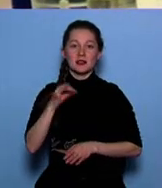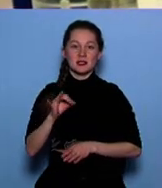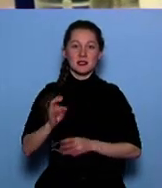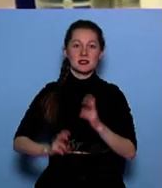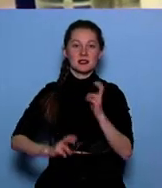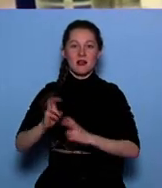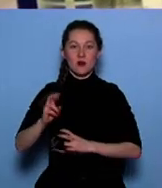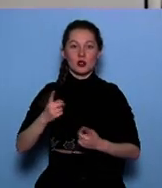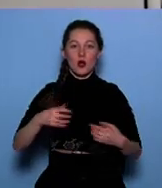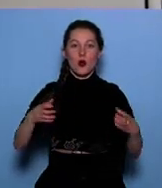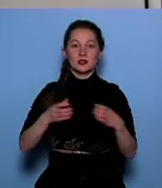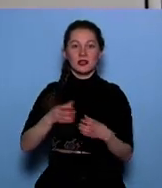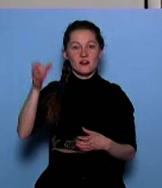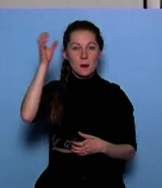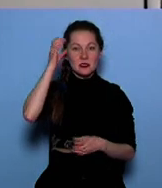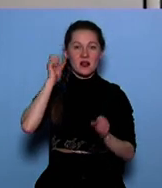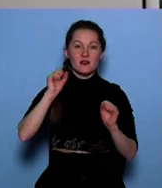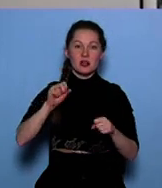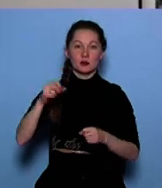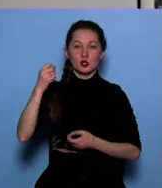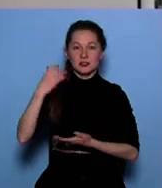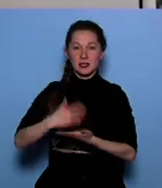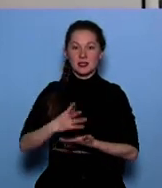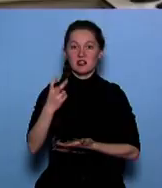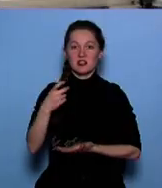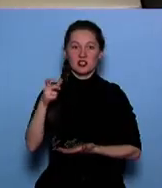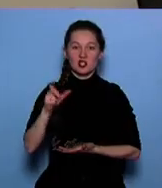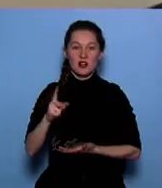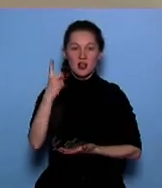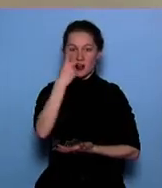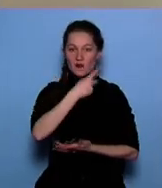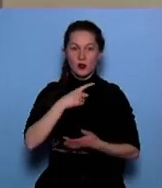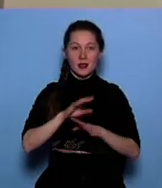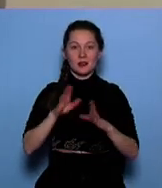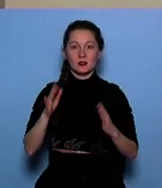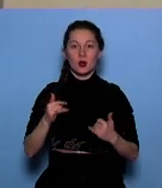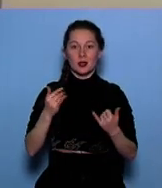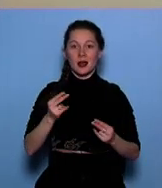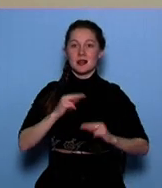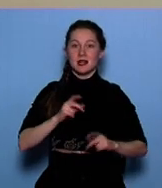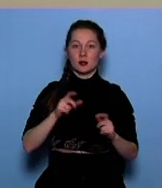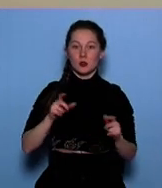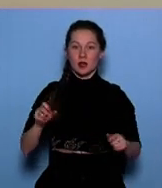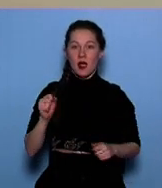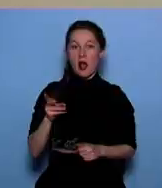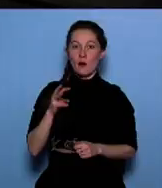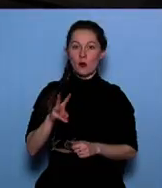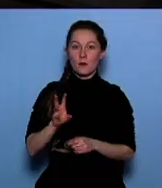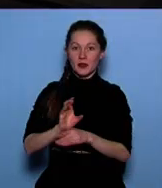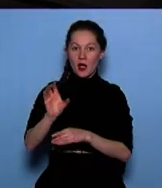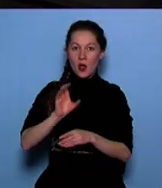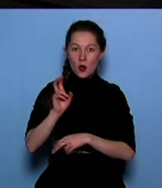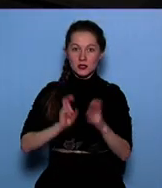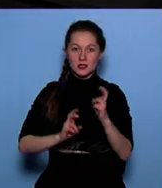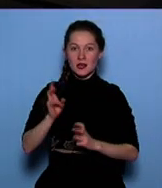организаторы, образовательные возможности центра 200 человек в год. И не только для сотрудников атомной отрасли. Заводы республики